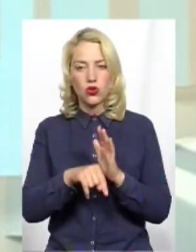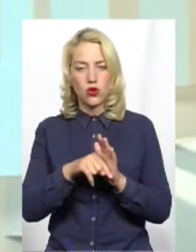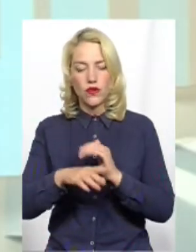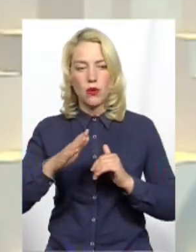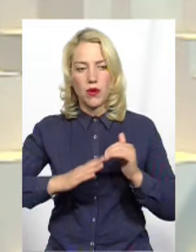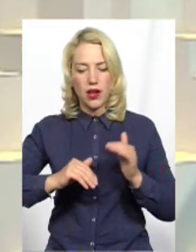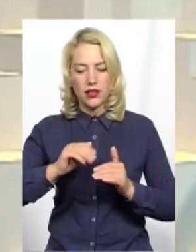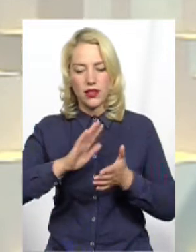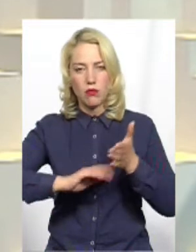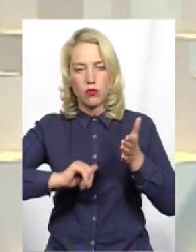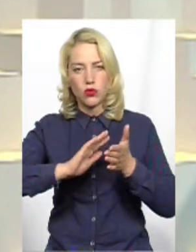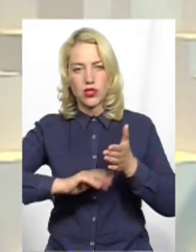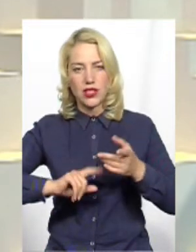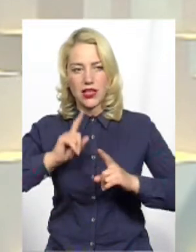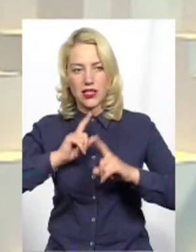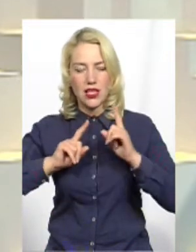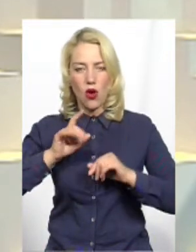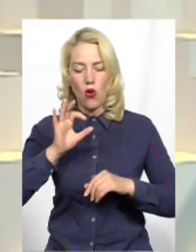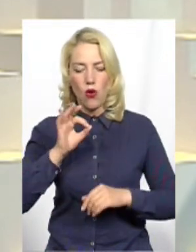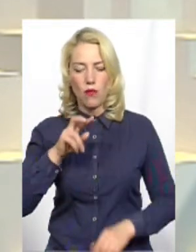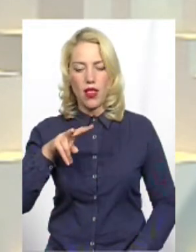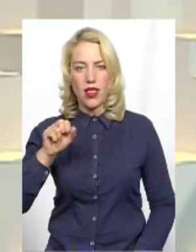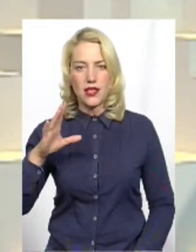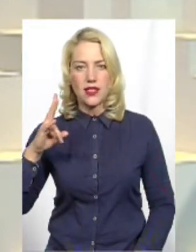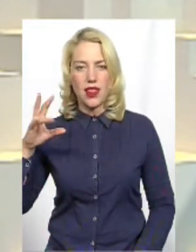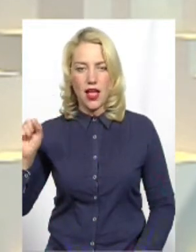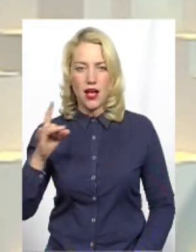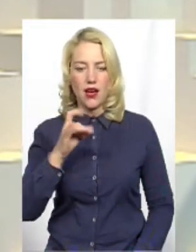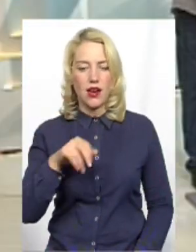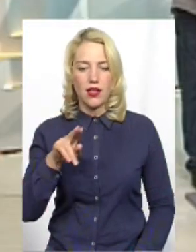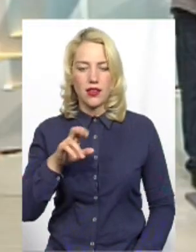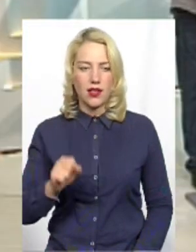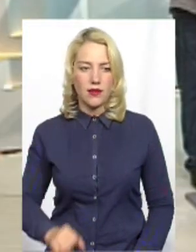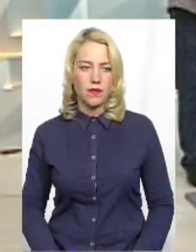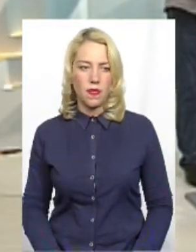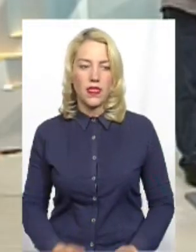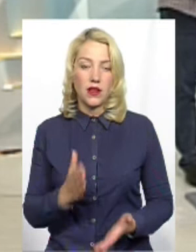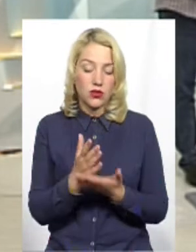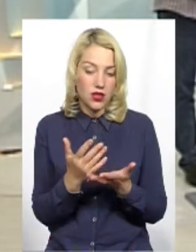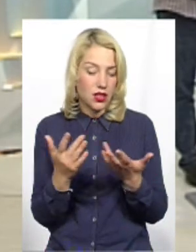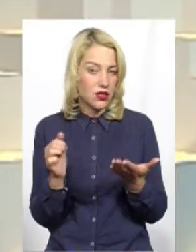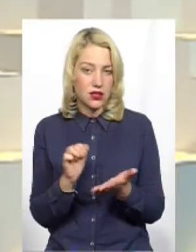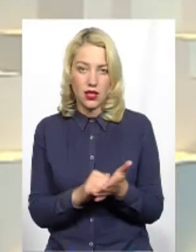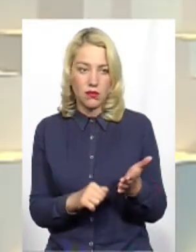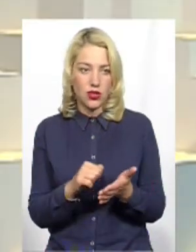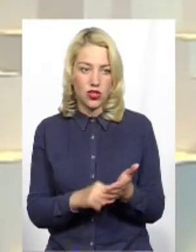пропускати засідання, в обласній Раді, продовжити, так чи ні? Ну, по-перше, є різні причини,